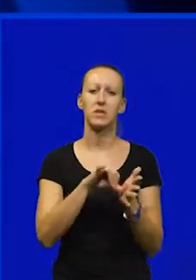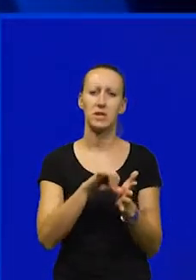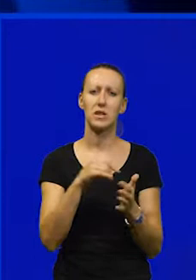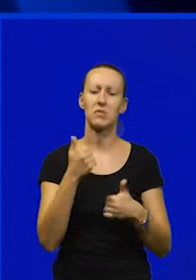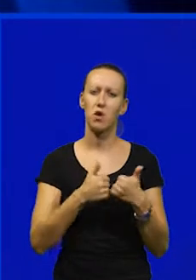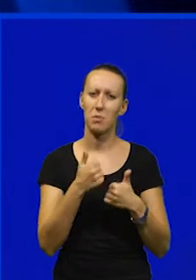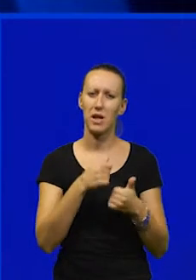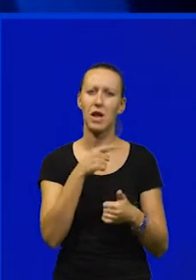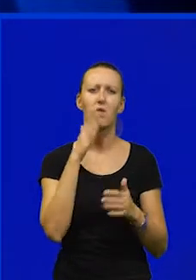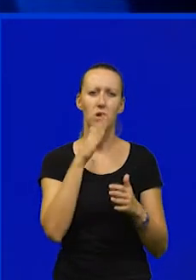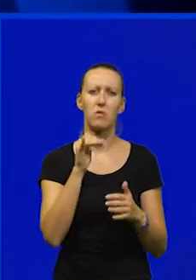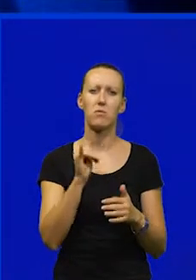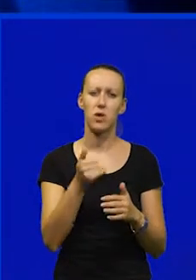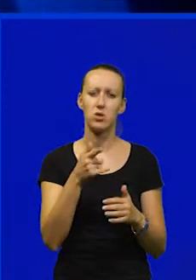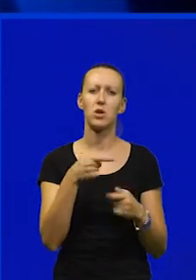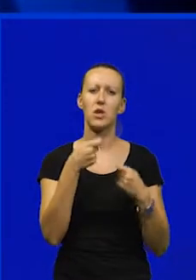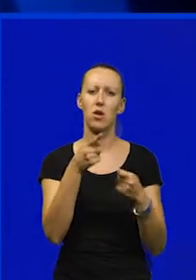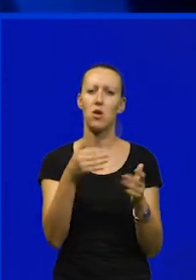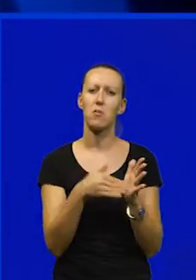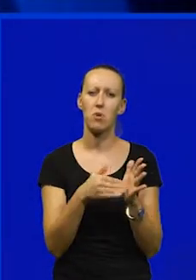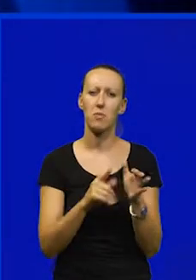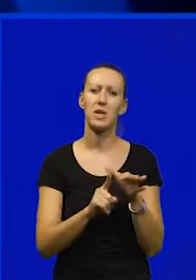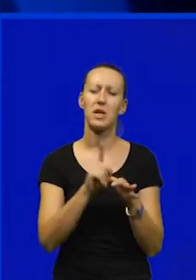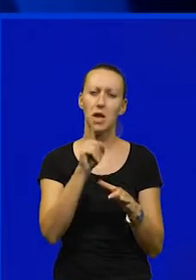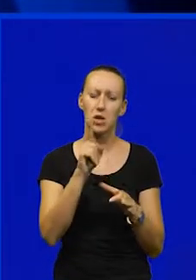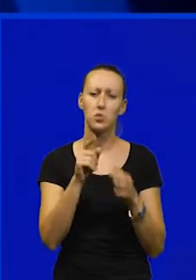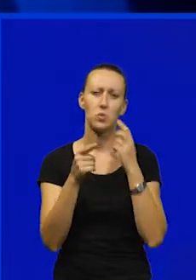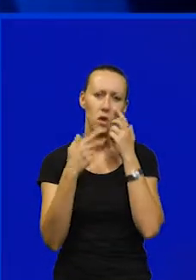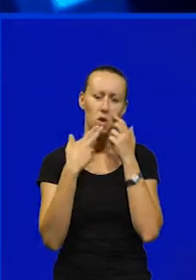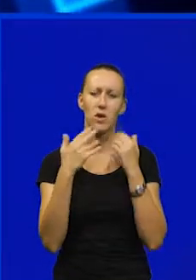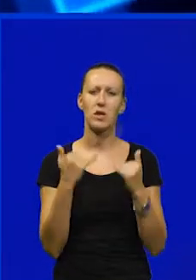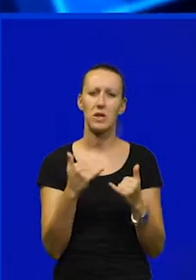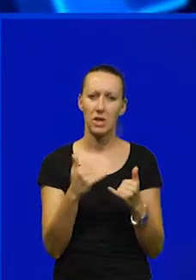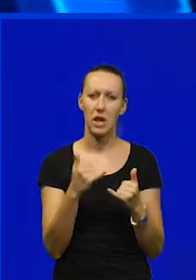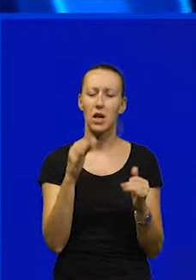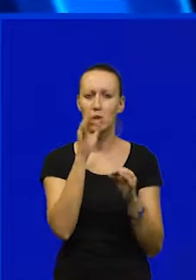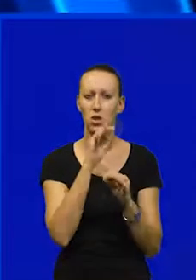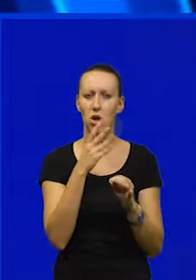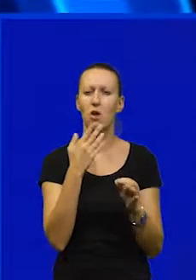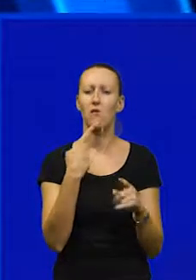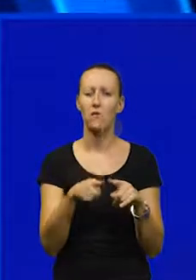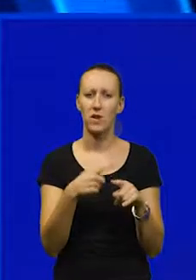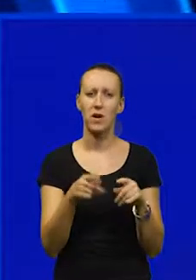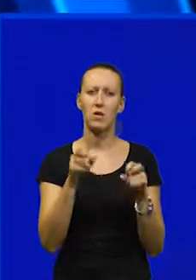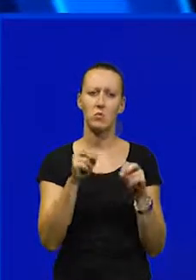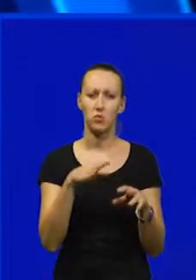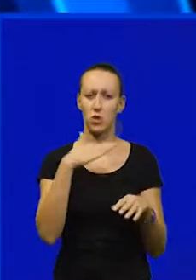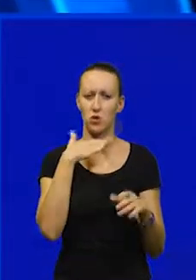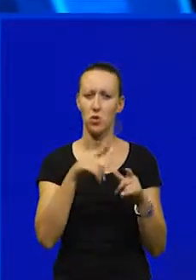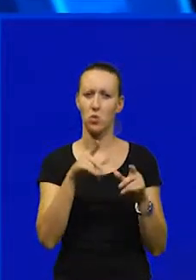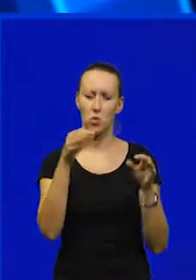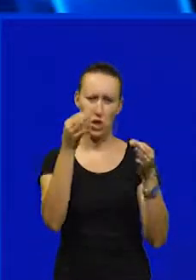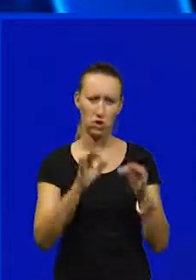kompetentnosti vjerujem da će dati onaj potrebni rezultat koji danas je nažalost manjkava. U Pulskoj školi u